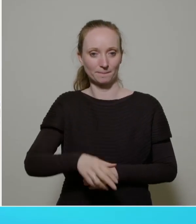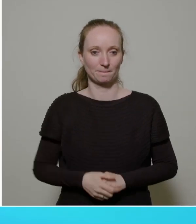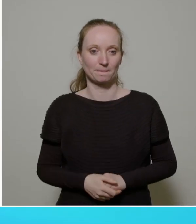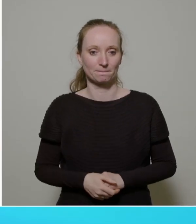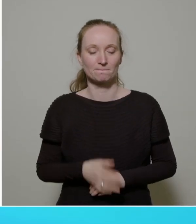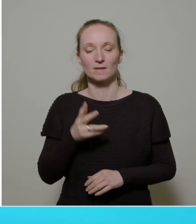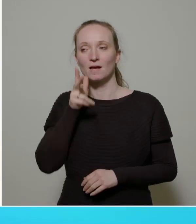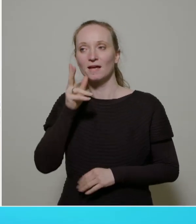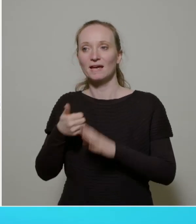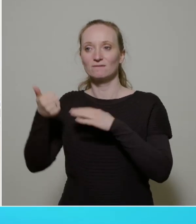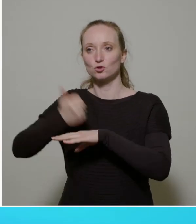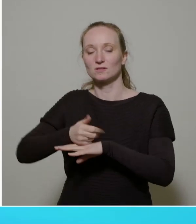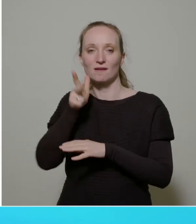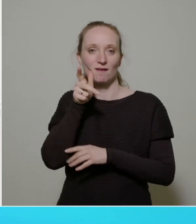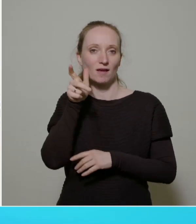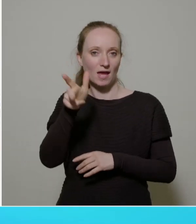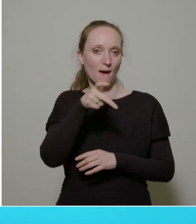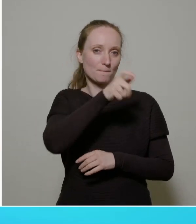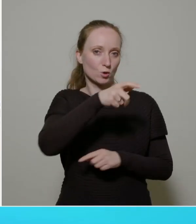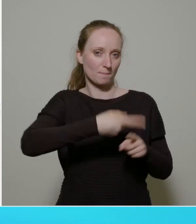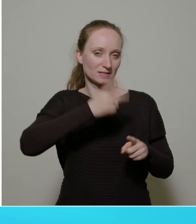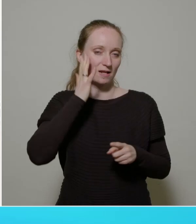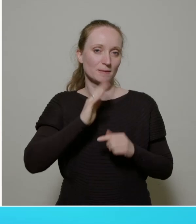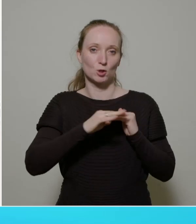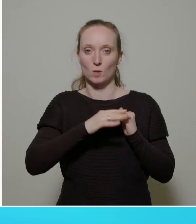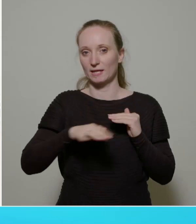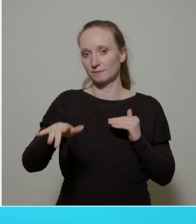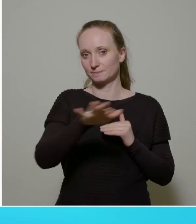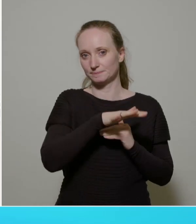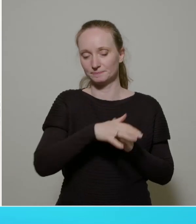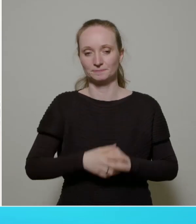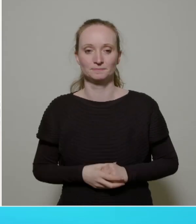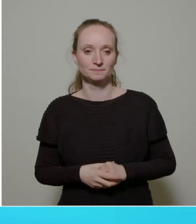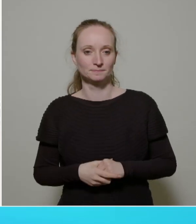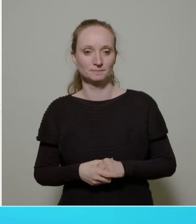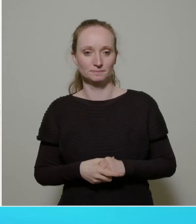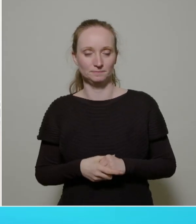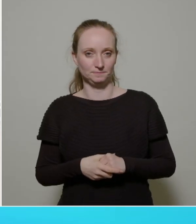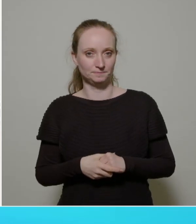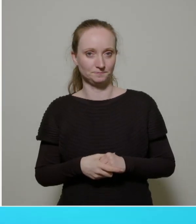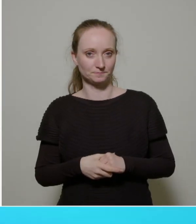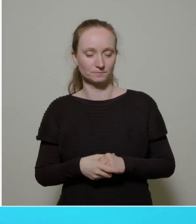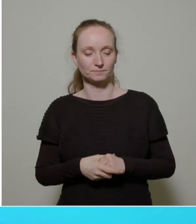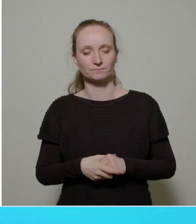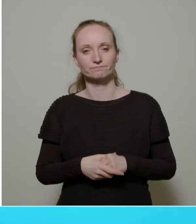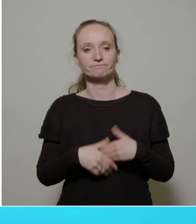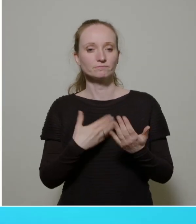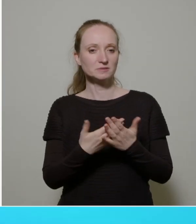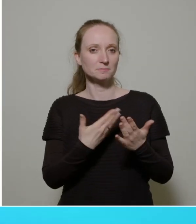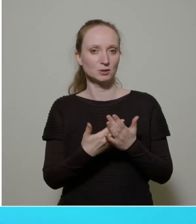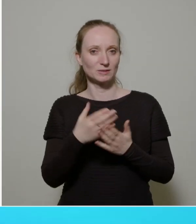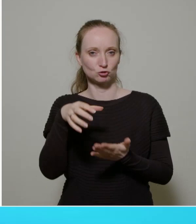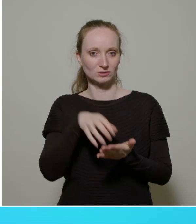Herr Vorsitzender, Herr Bürgermeister, liebe Kolleginnen, liebe Kollegen, wenn wir beispielsweise im